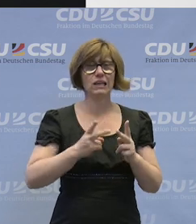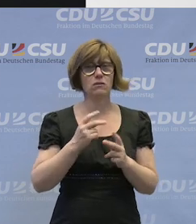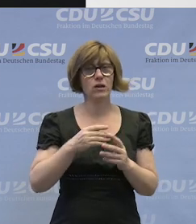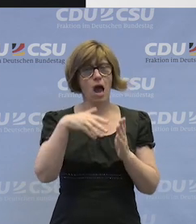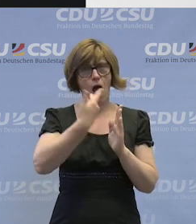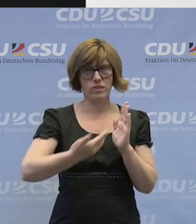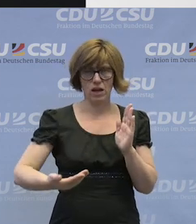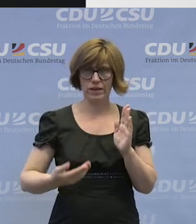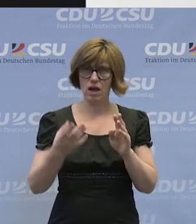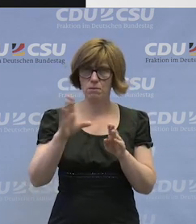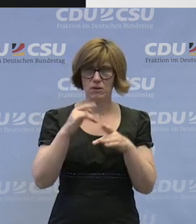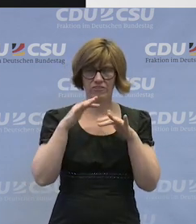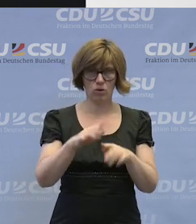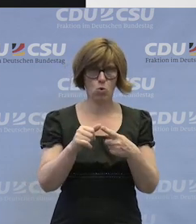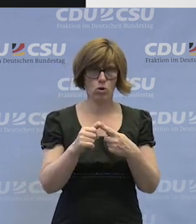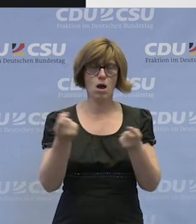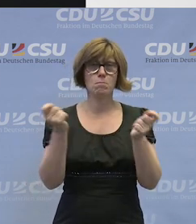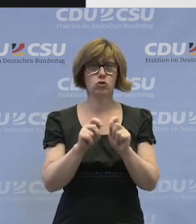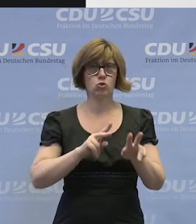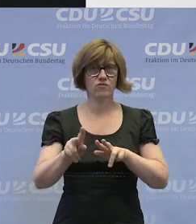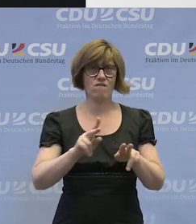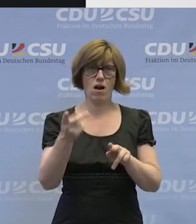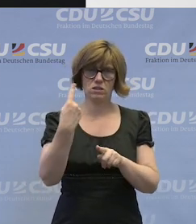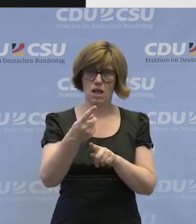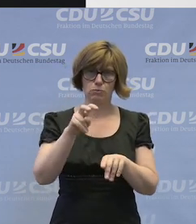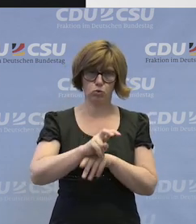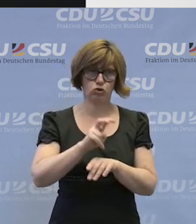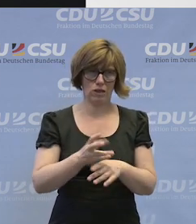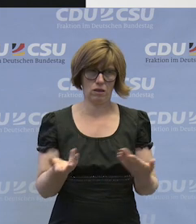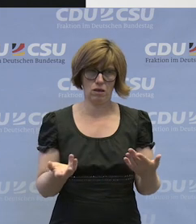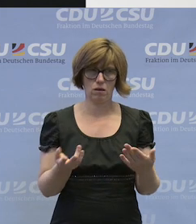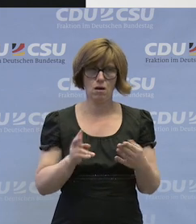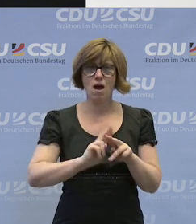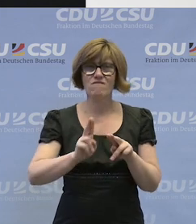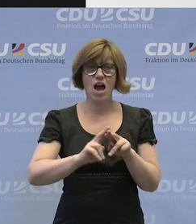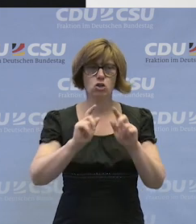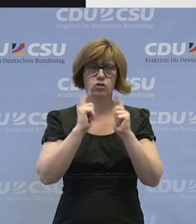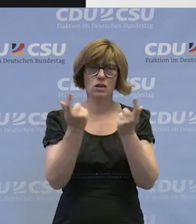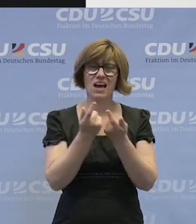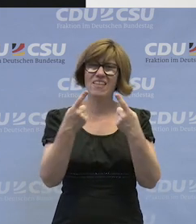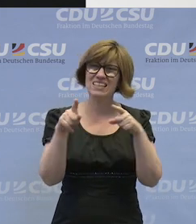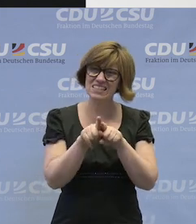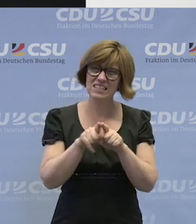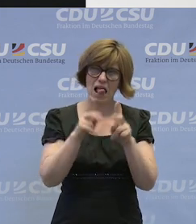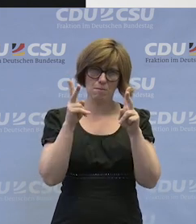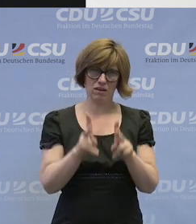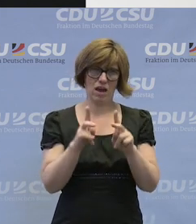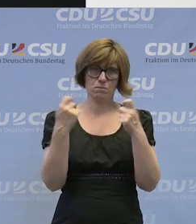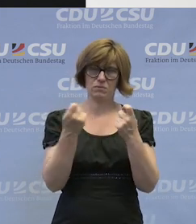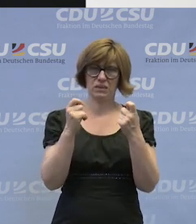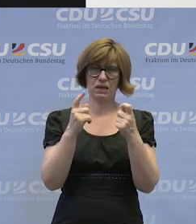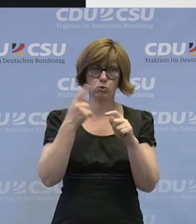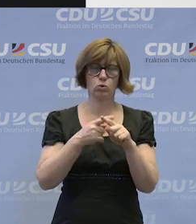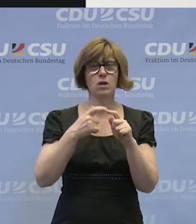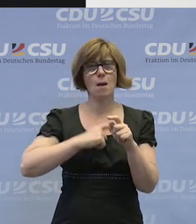Angelegenheiten der Mitwirkung im Beschlussverfahren zuständig. Die Werkstatträte haben die gleichen Rechte wie Betriebs und